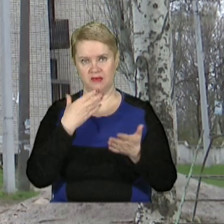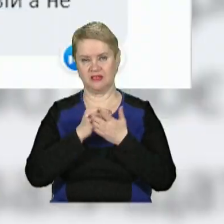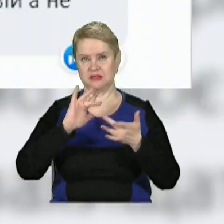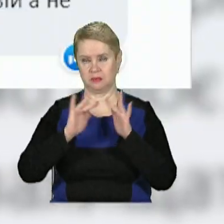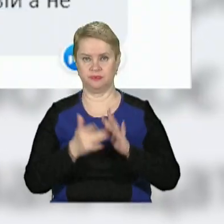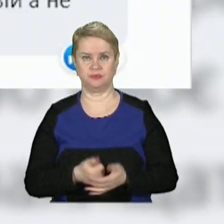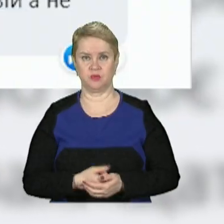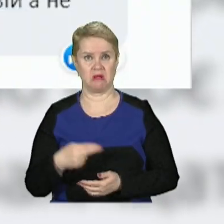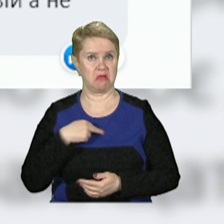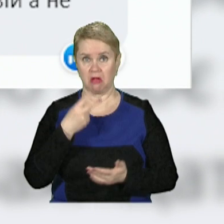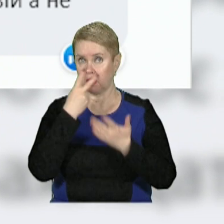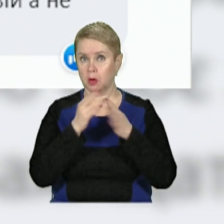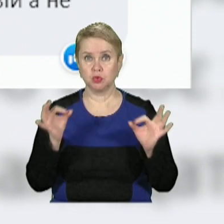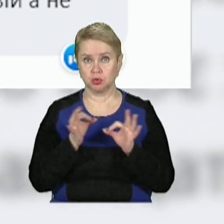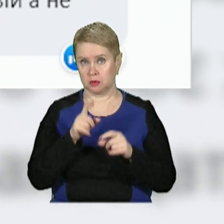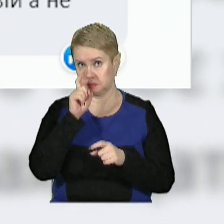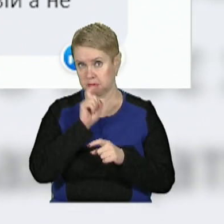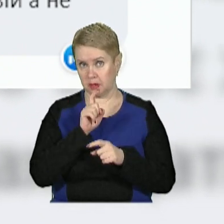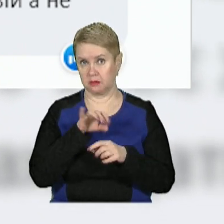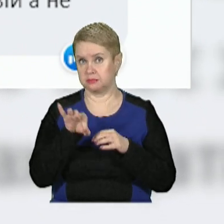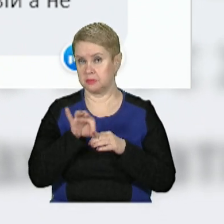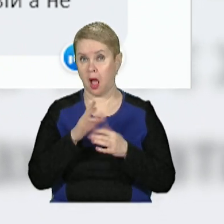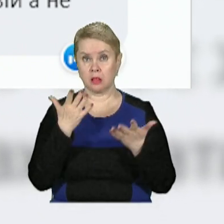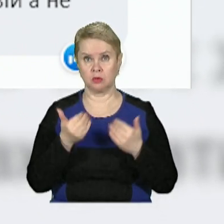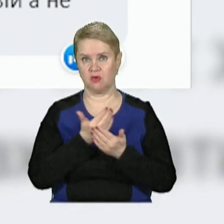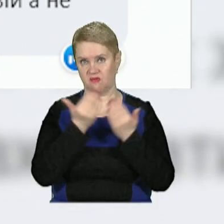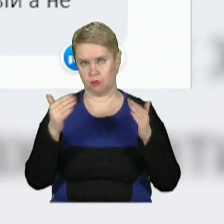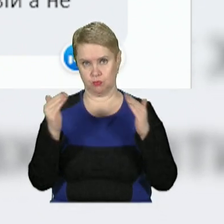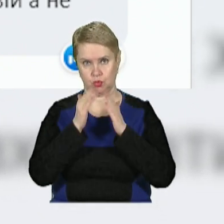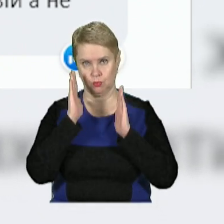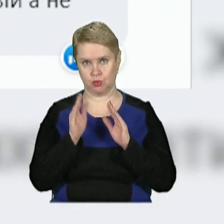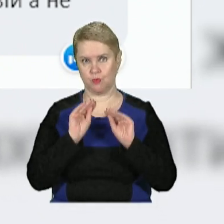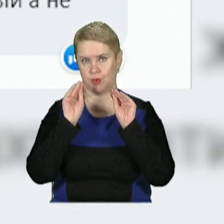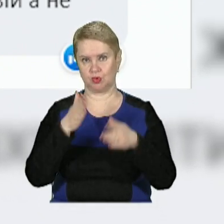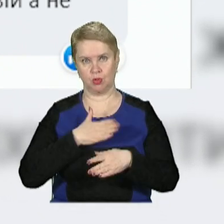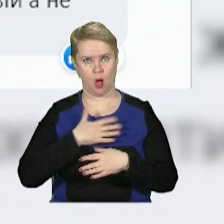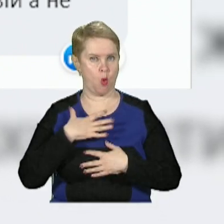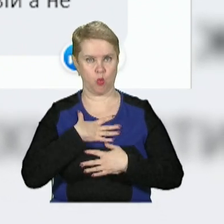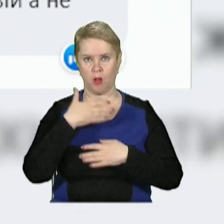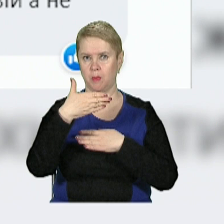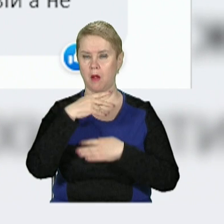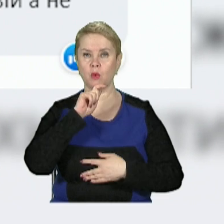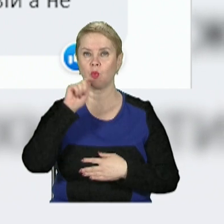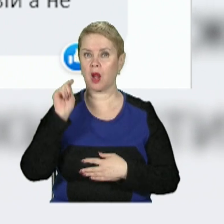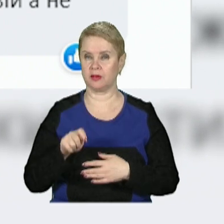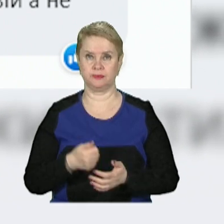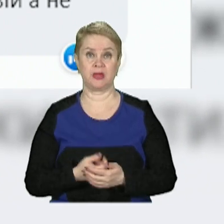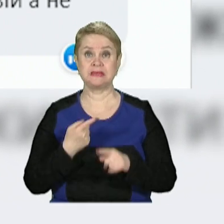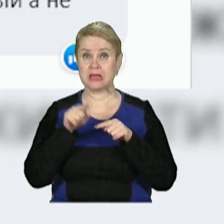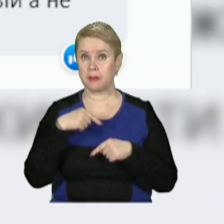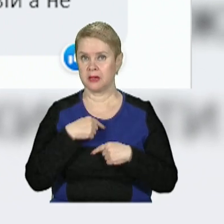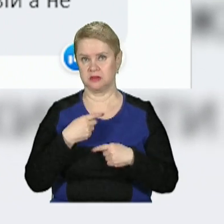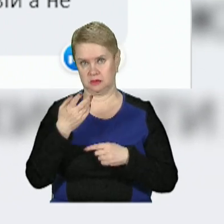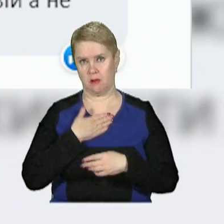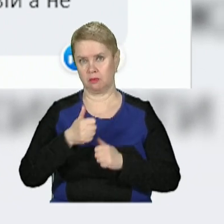соцмережі. Я не бачу нічого ганебного та потворного, якщо фасад будинку буде прикрашати наш улюблений прапор України, за який